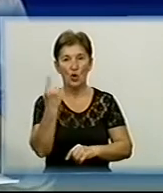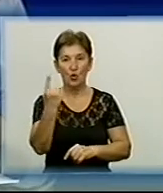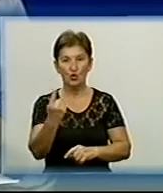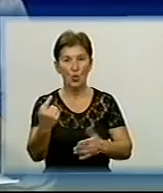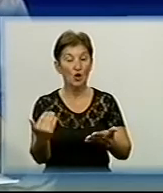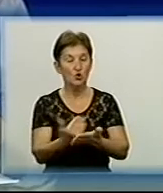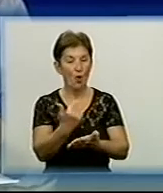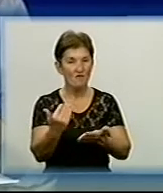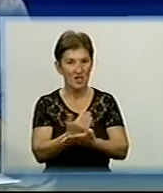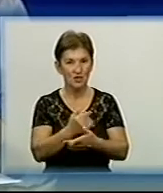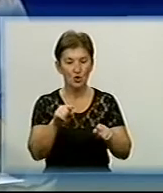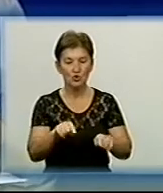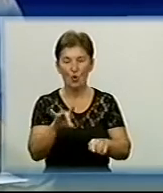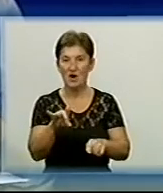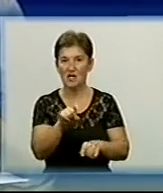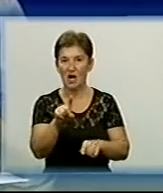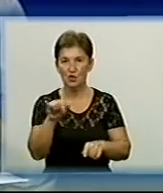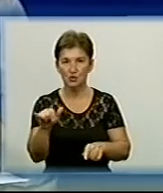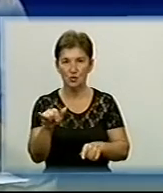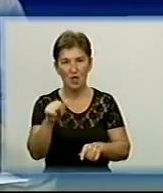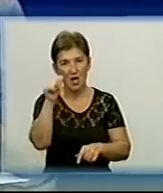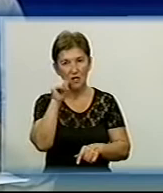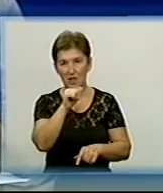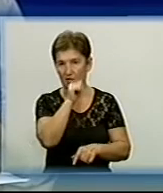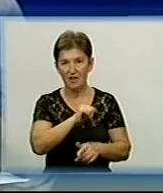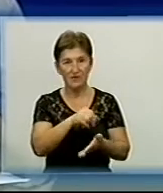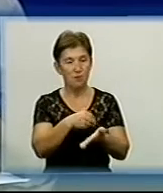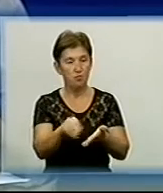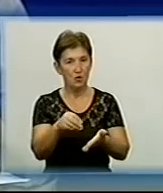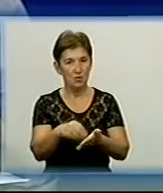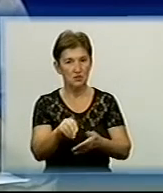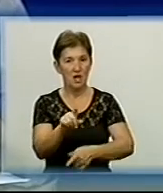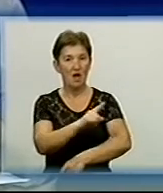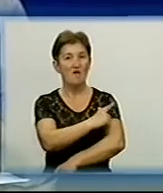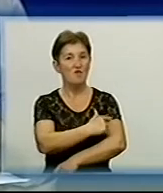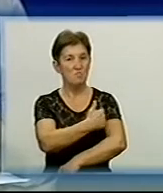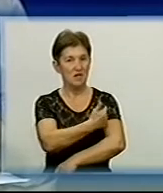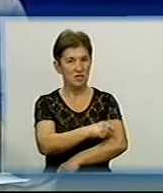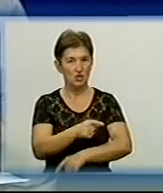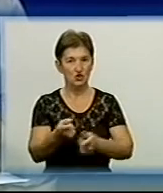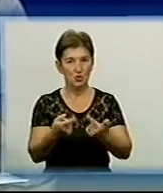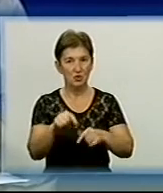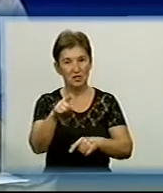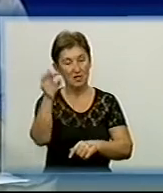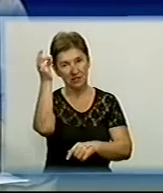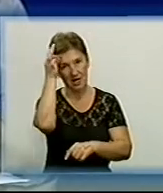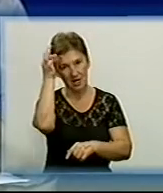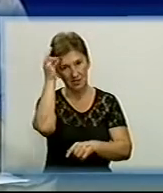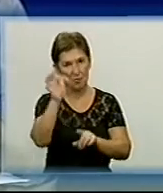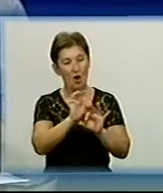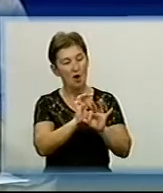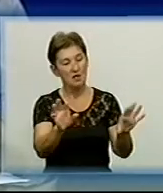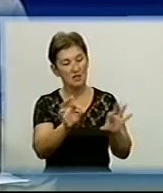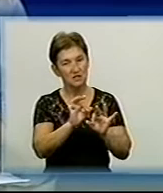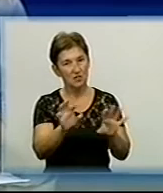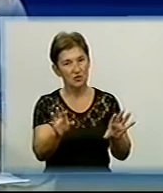новинку Цього разу таємний покупець Стосувався медичної галузі області Я нагадаю нашим глядачам Ми розказували про це